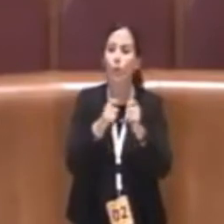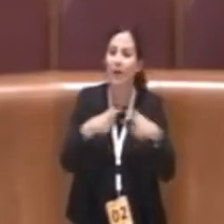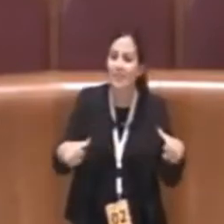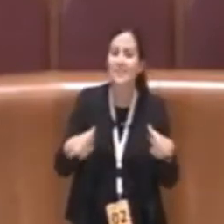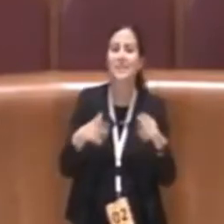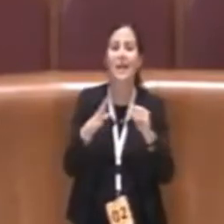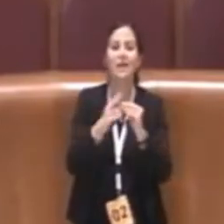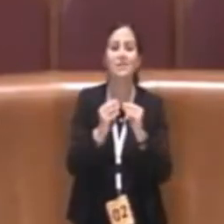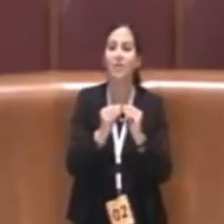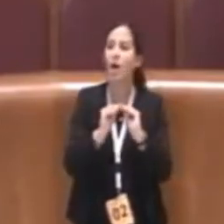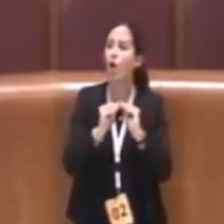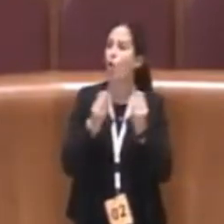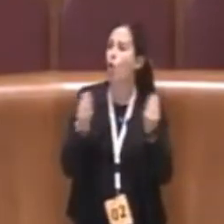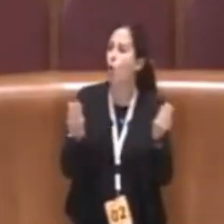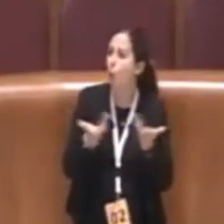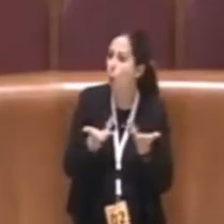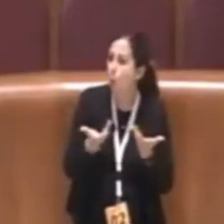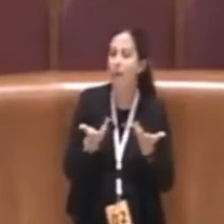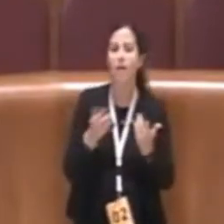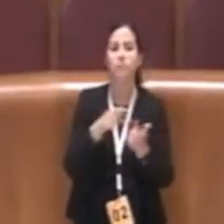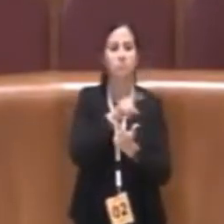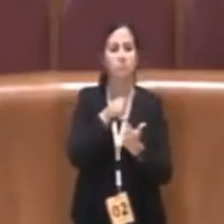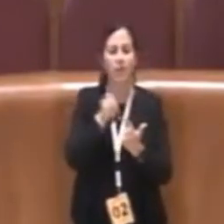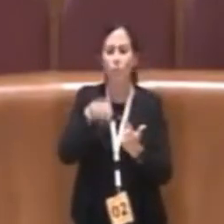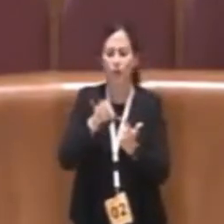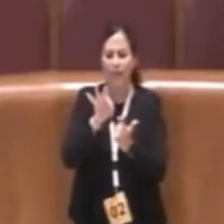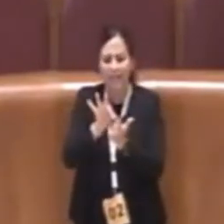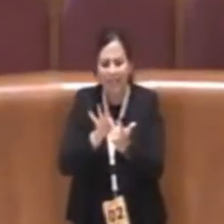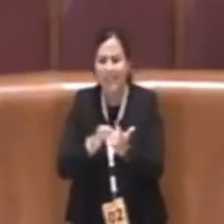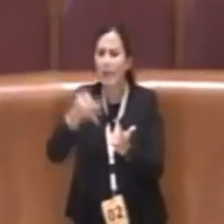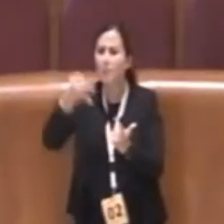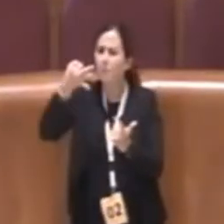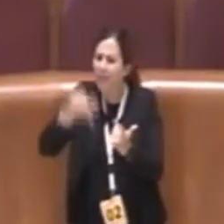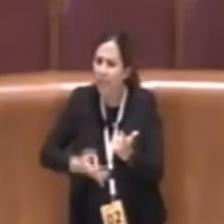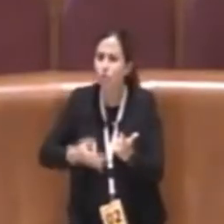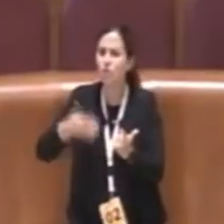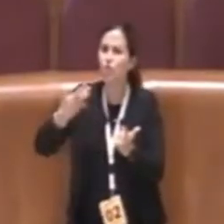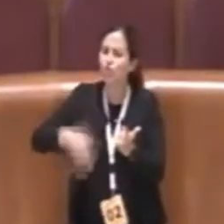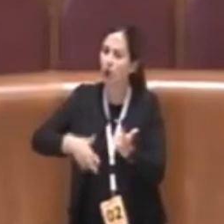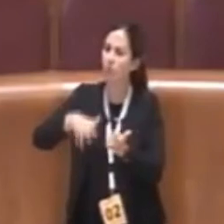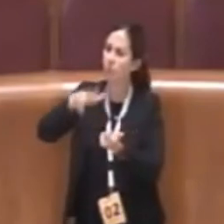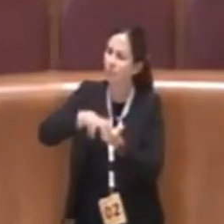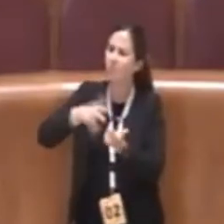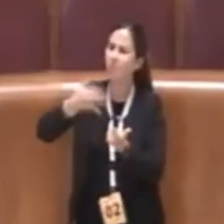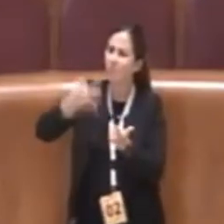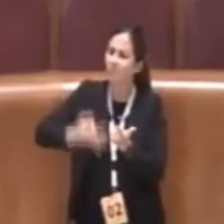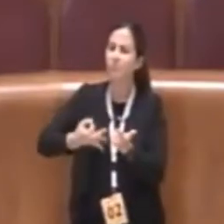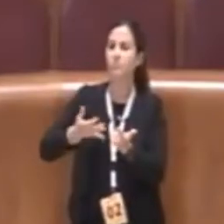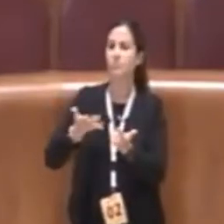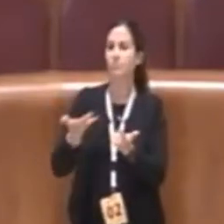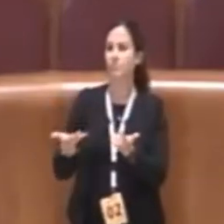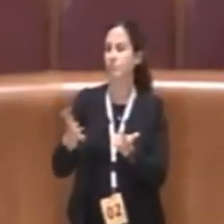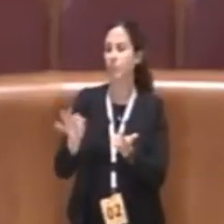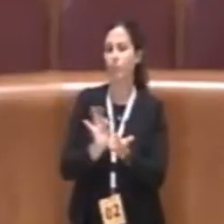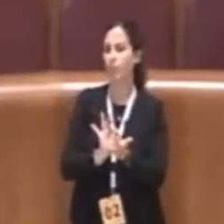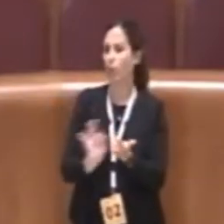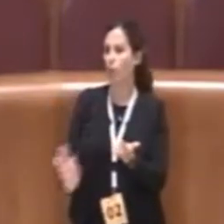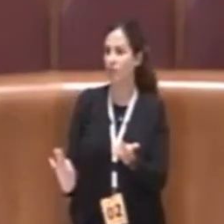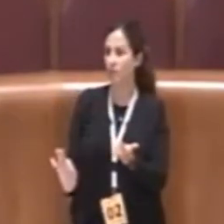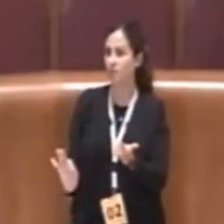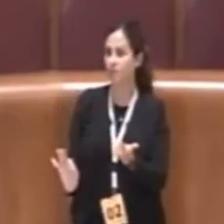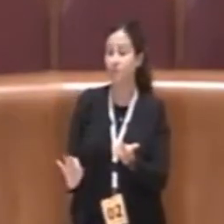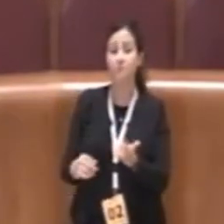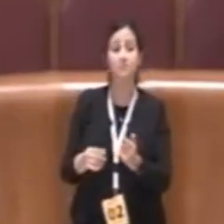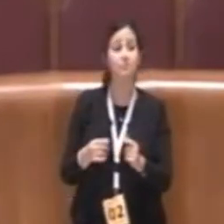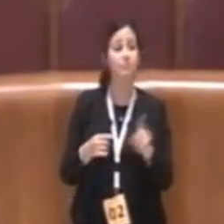tutti i criteri già precisi e stabiliti in più, come diceva la